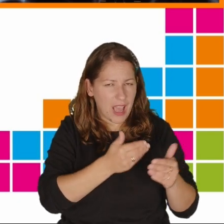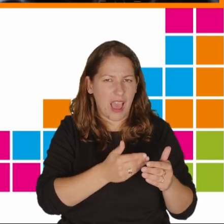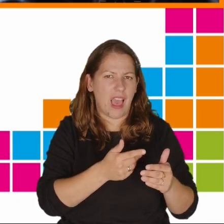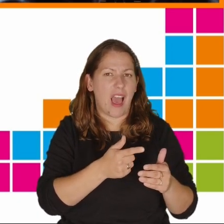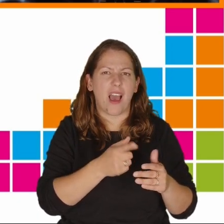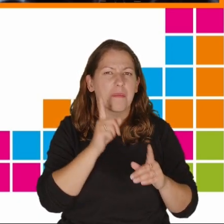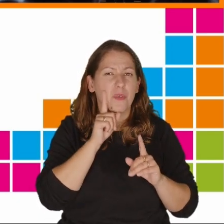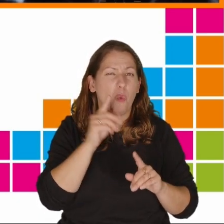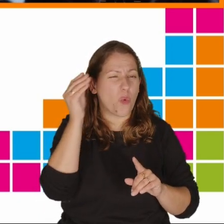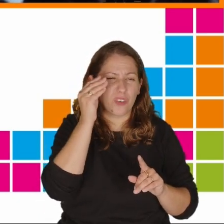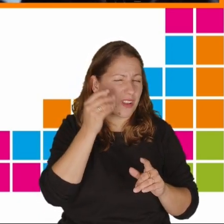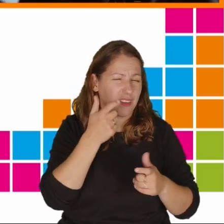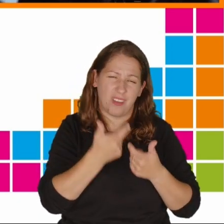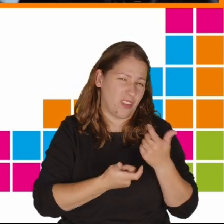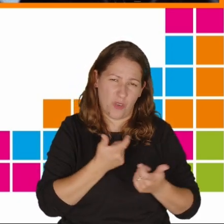niezwiązane z uczeniem się.